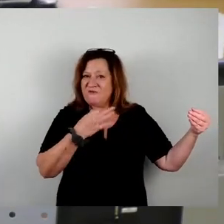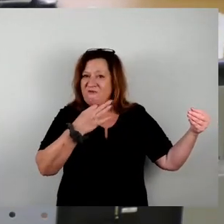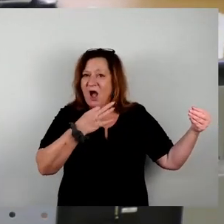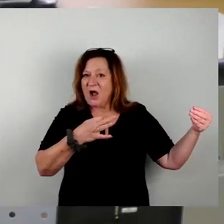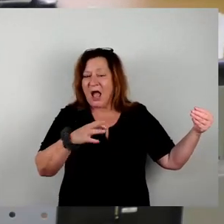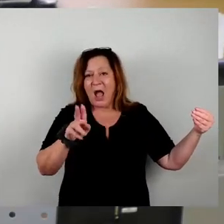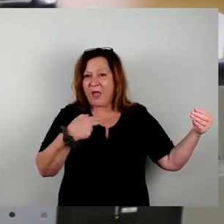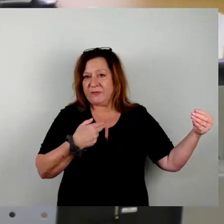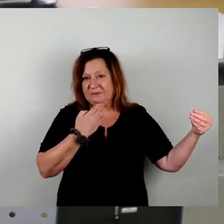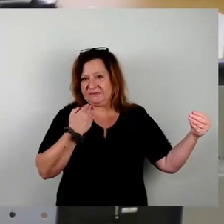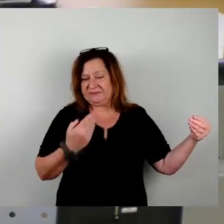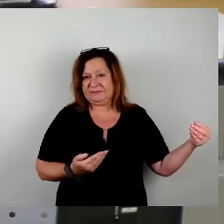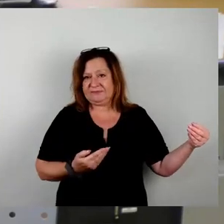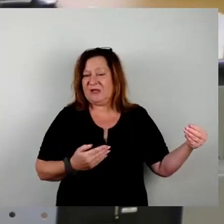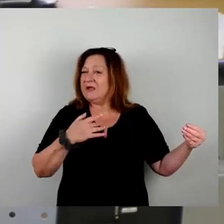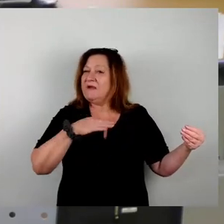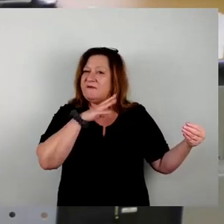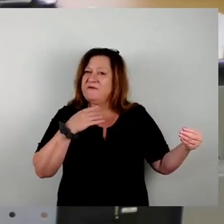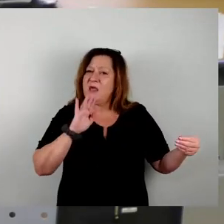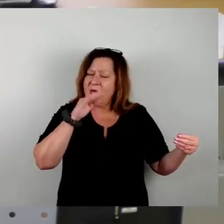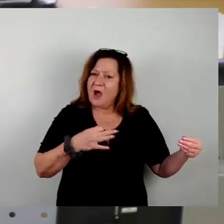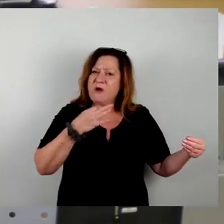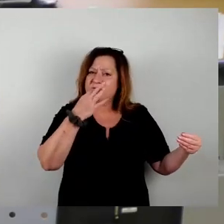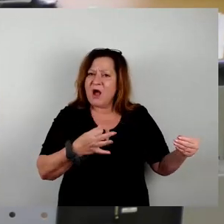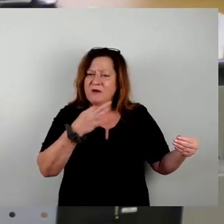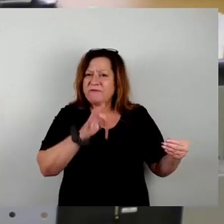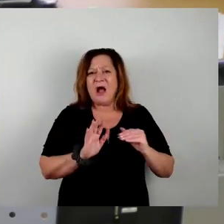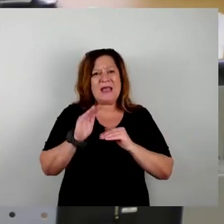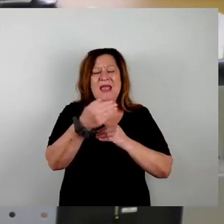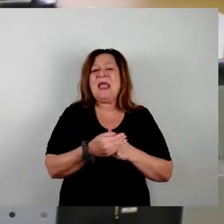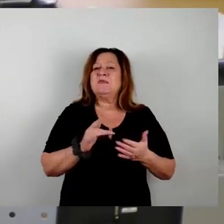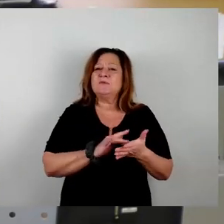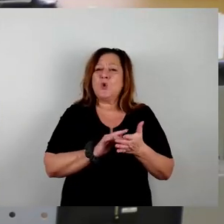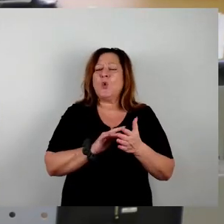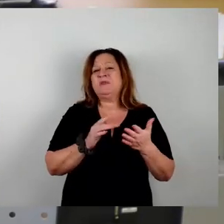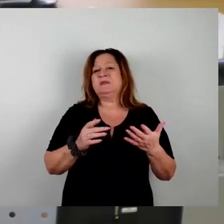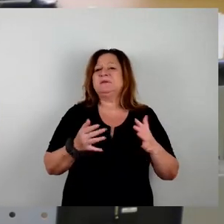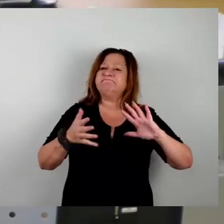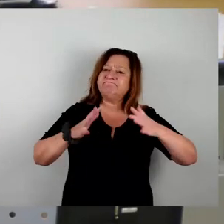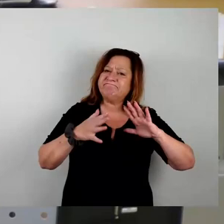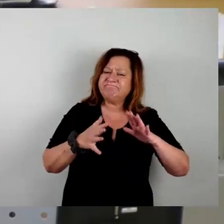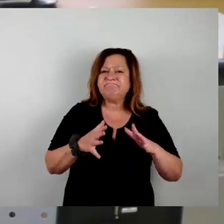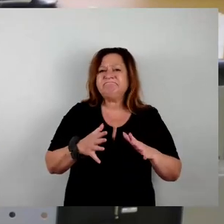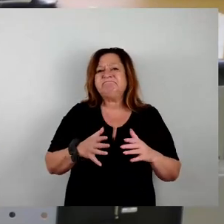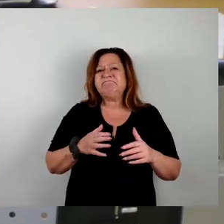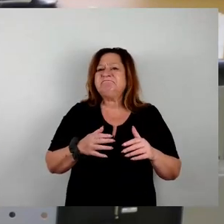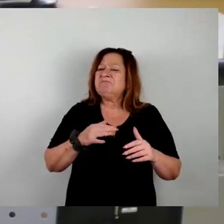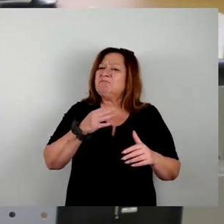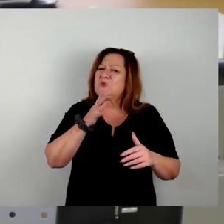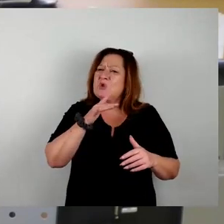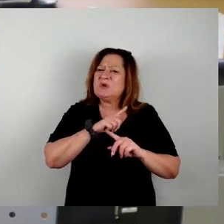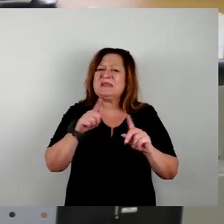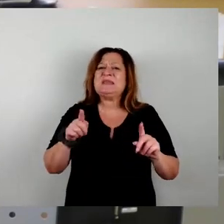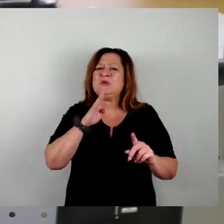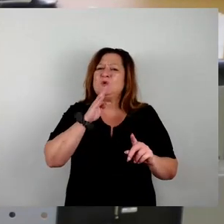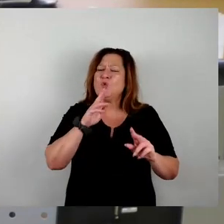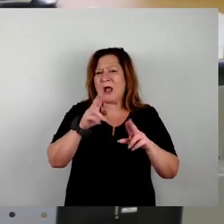zahlreiche Nachfragen und Hintergrundgespräche halbwegs befriedigend beantwortet, aber eben nicht in der Öffentlichkeit.